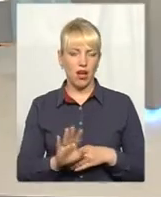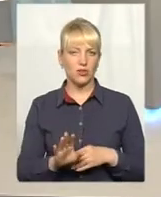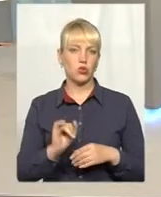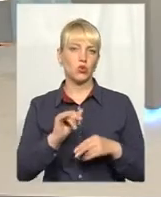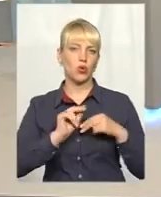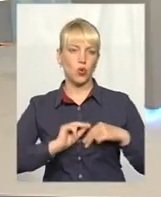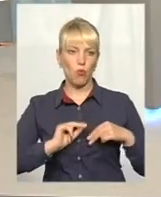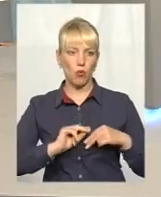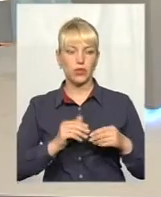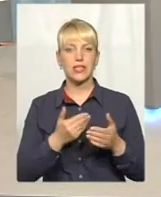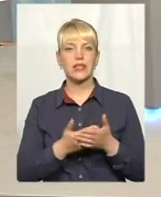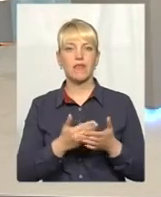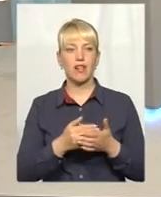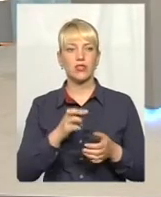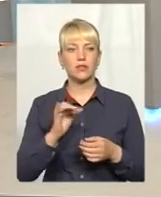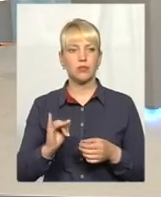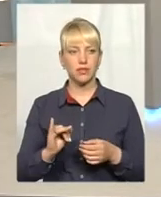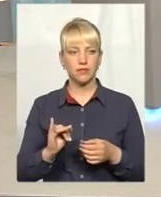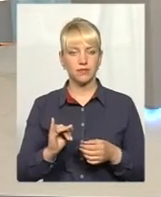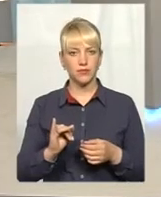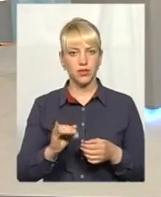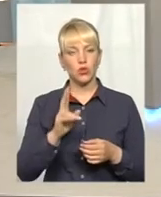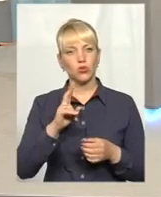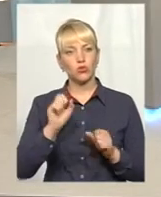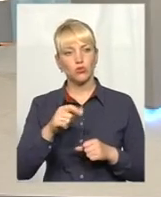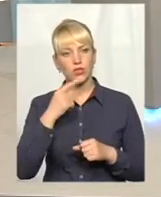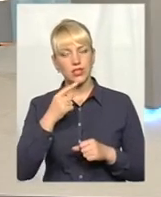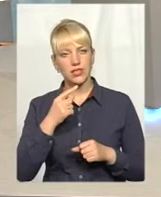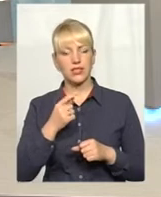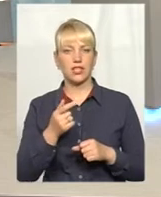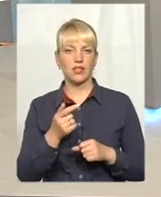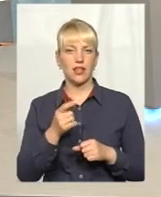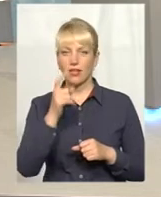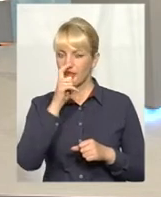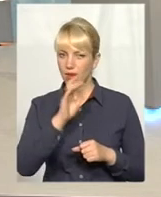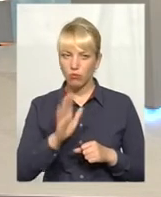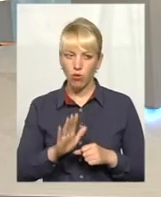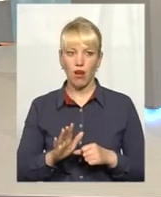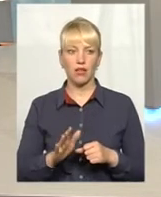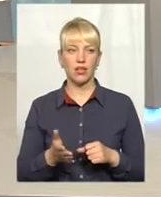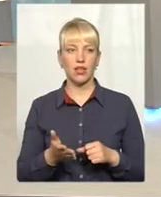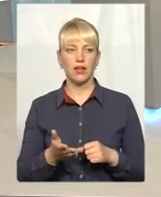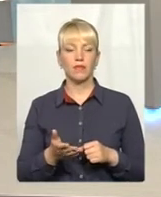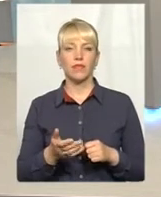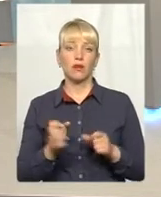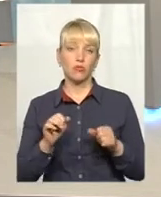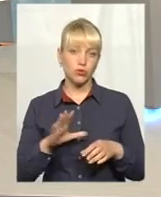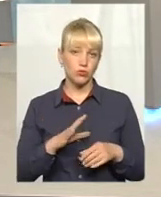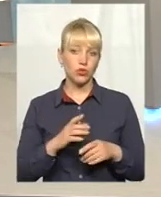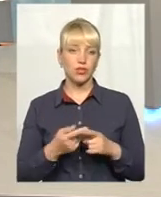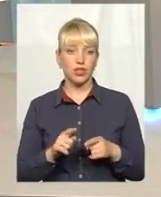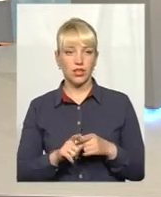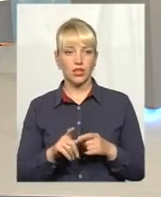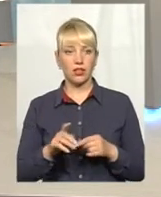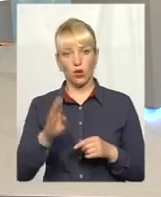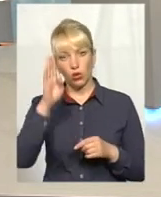робота, здавалося, ну, хтось може сказати, навіть досить непогана, тому що таке скептичне ставлення, хлопці з